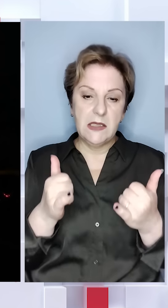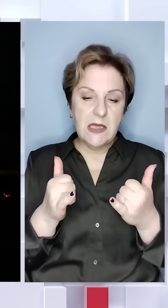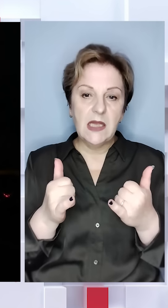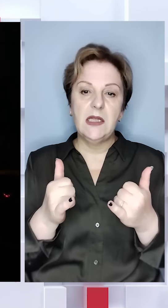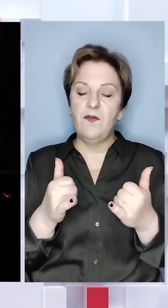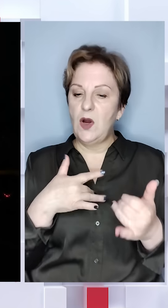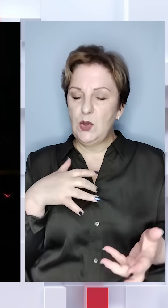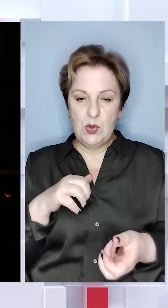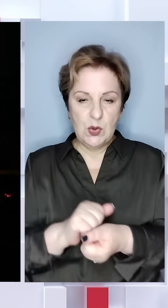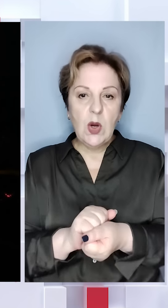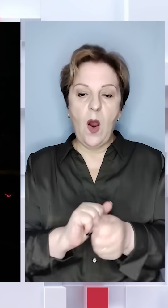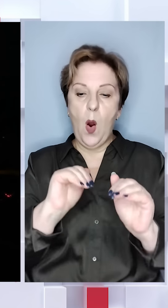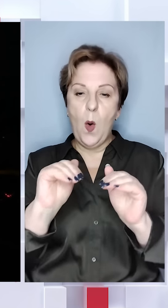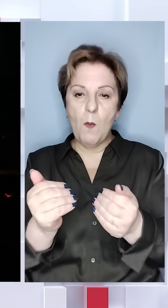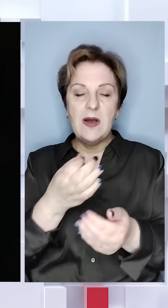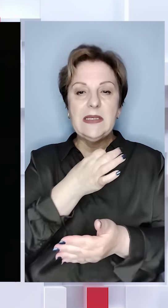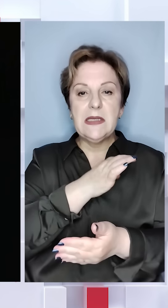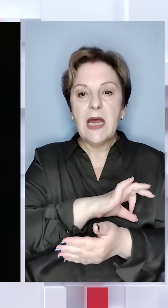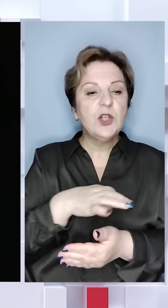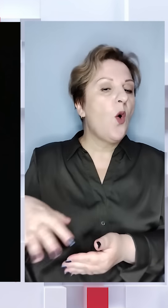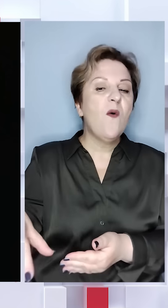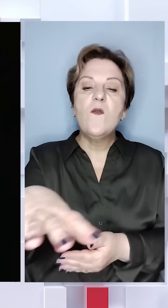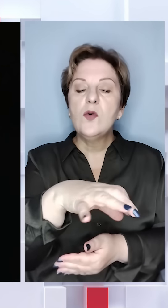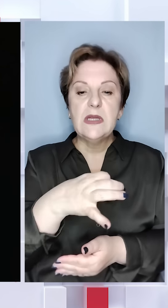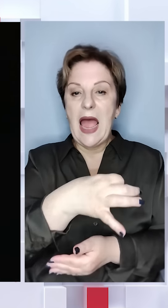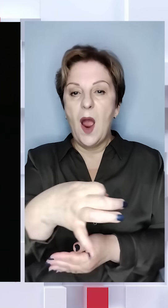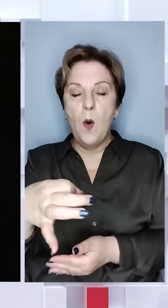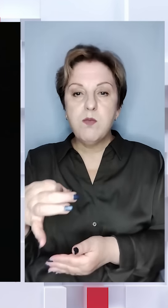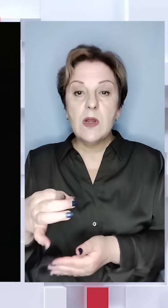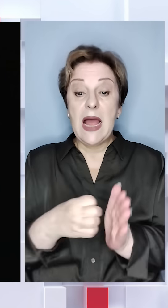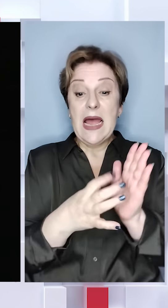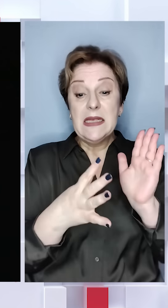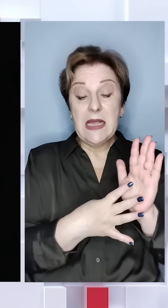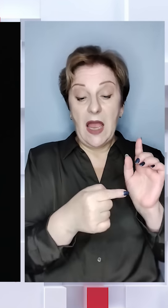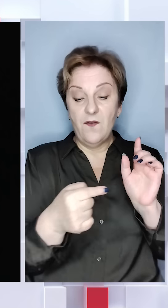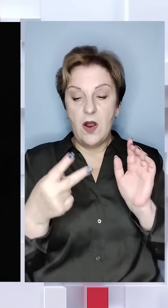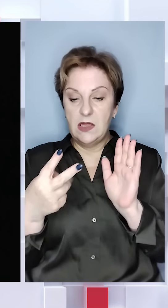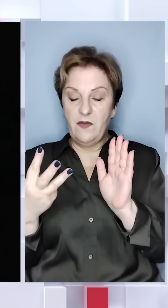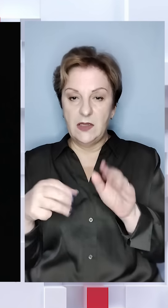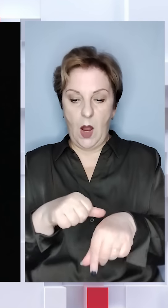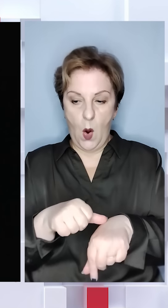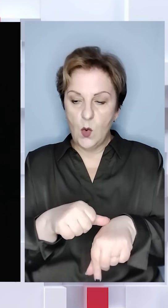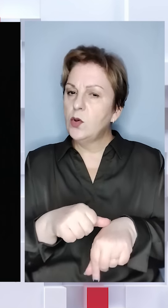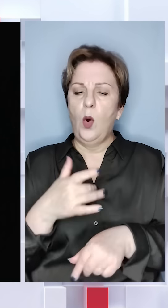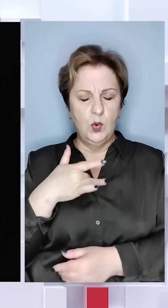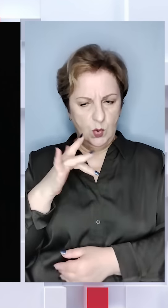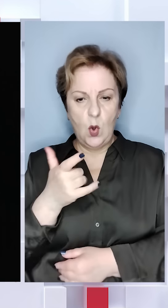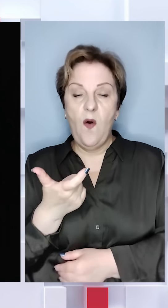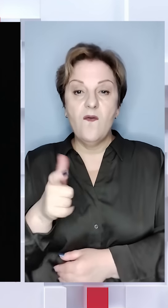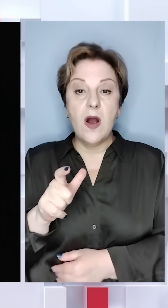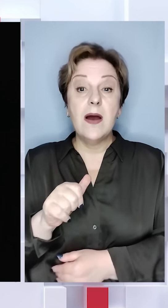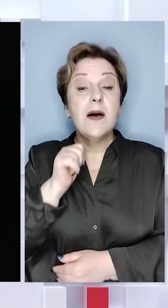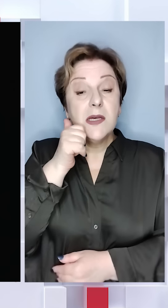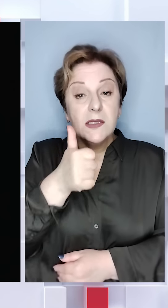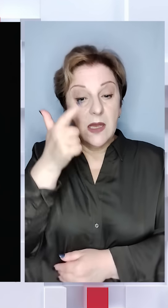сьогодні стали жорсткішими. Обмеження застосовують в усіх областях. Із 19 до 23 години вони є суворішими.